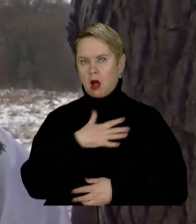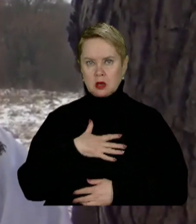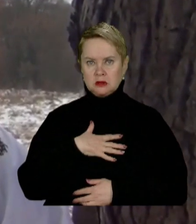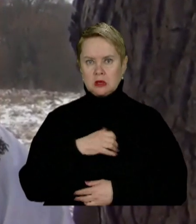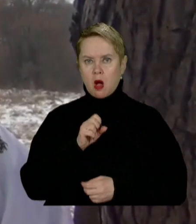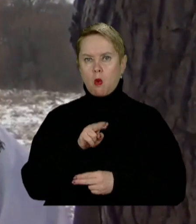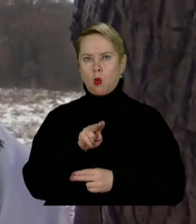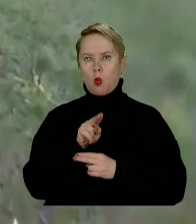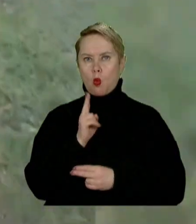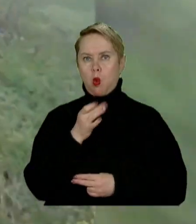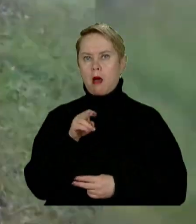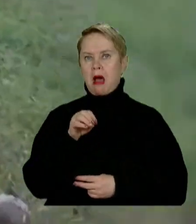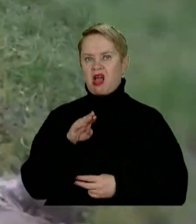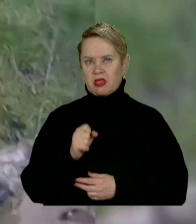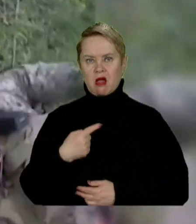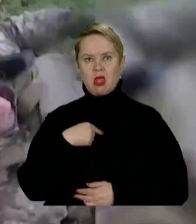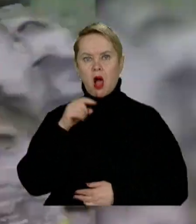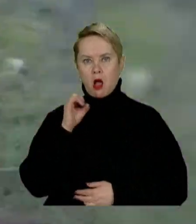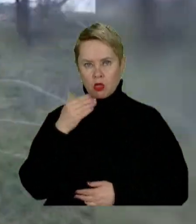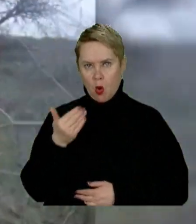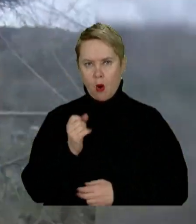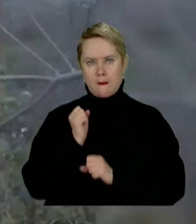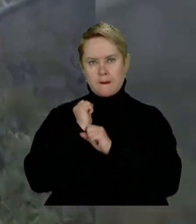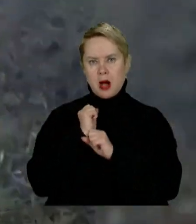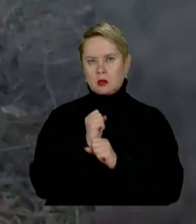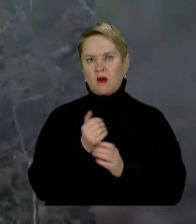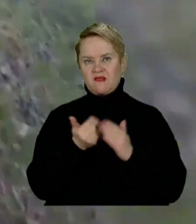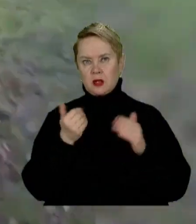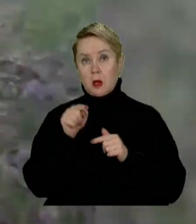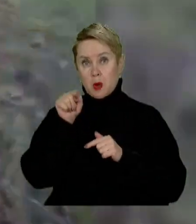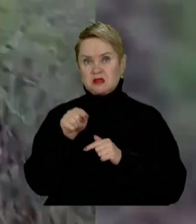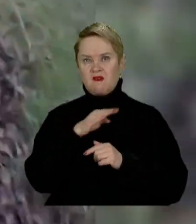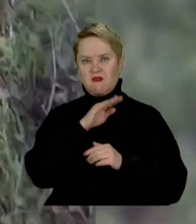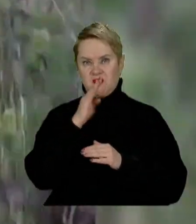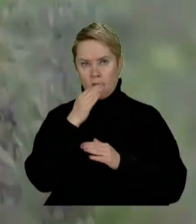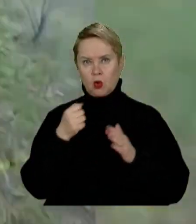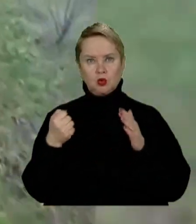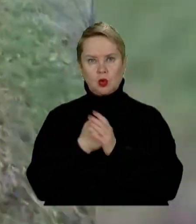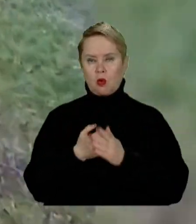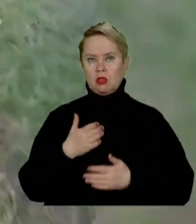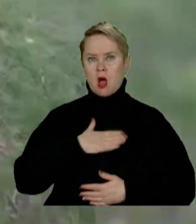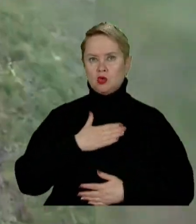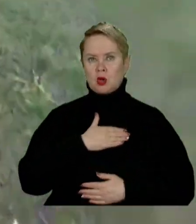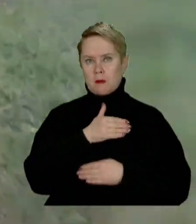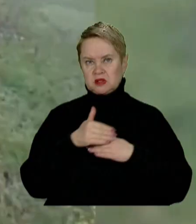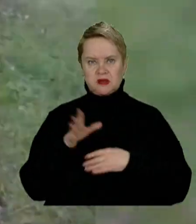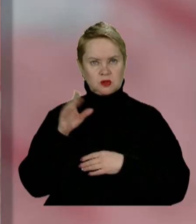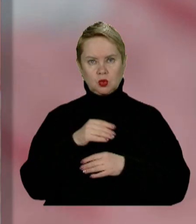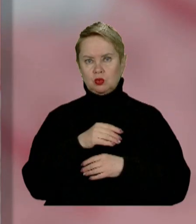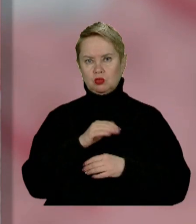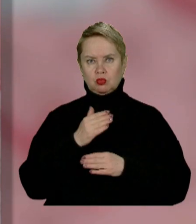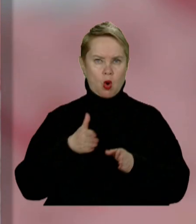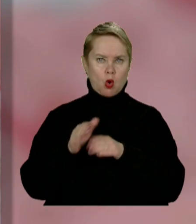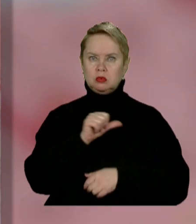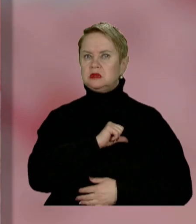пілементу в ногу. Я його протягнув від позиції ворога до дошої позиції. Майже всю дорогу сам.